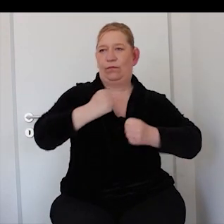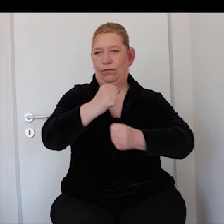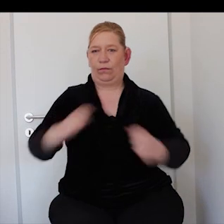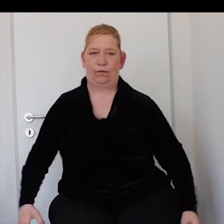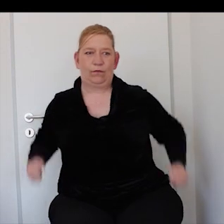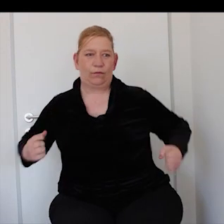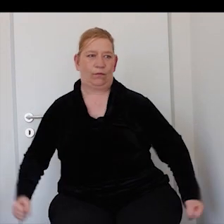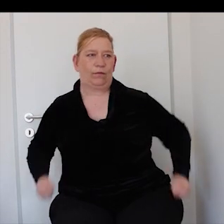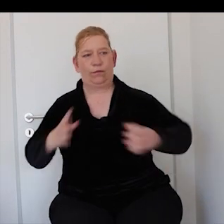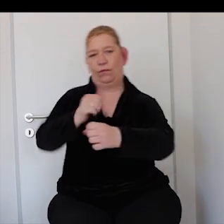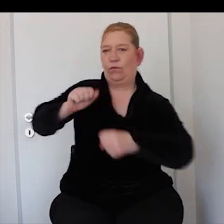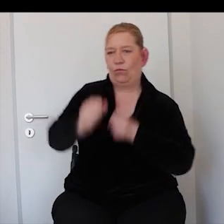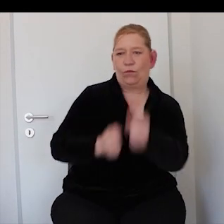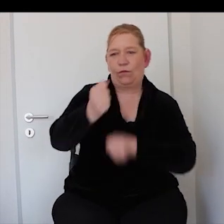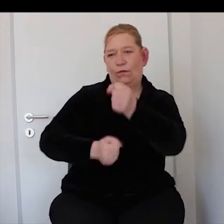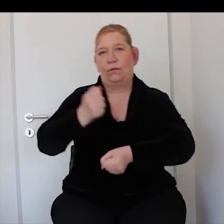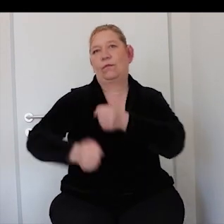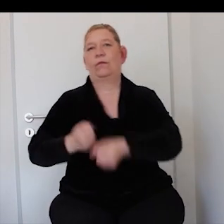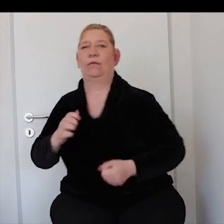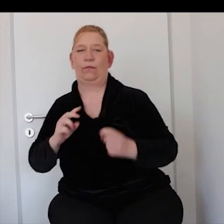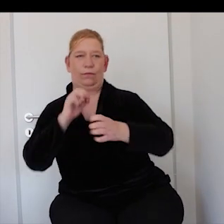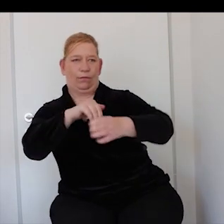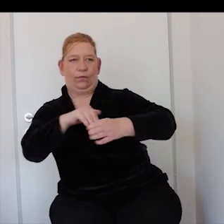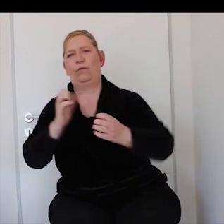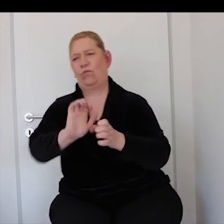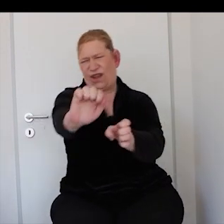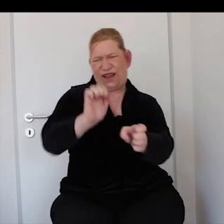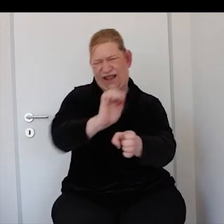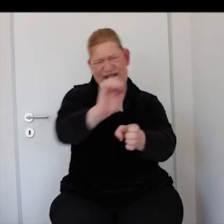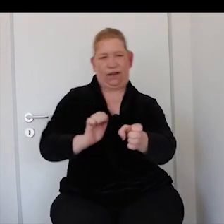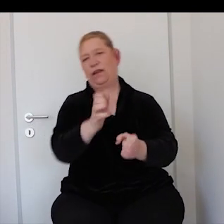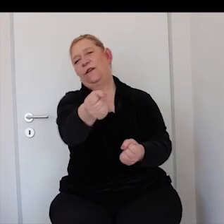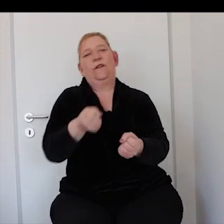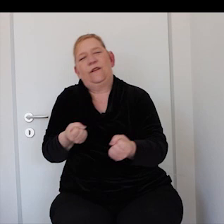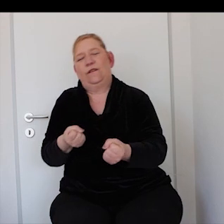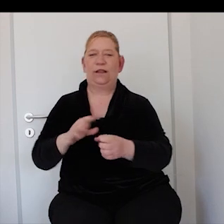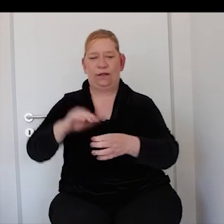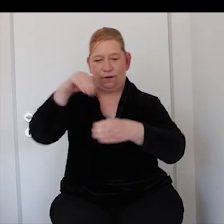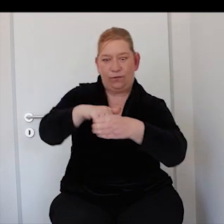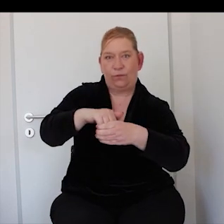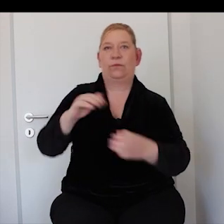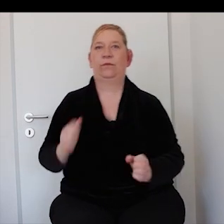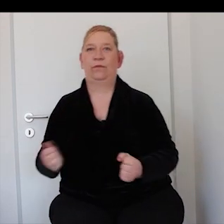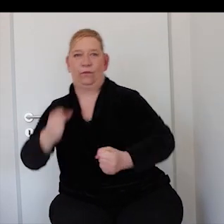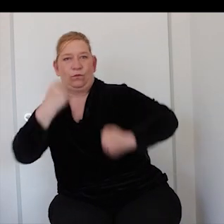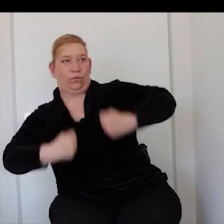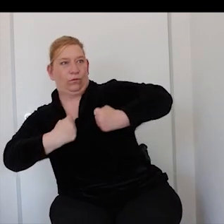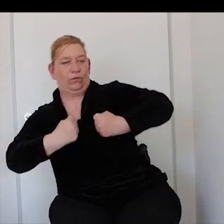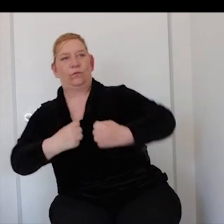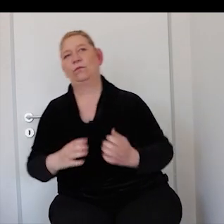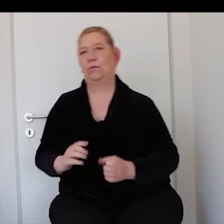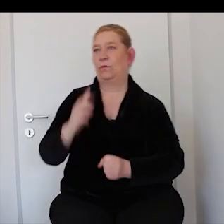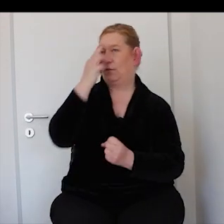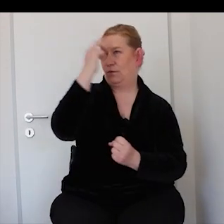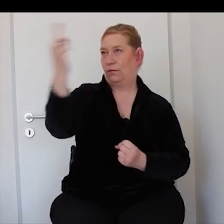Schwing dich auf dein Rad Esel mächtig ins Pedal treten Fühl das richtig nachgeben Kräft dich diesen Plan fegen Inklusion braucht